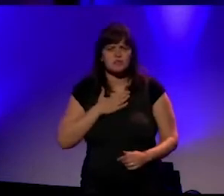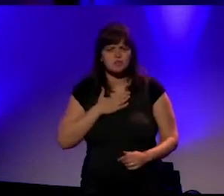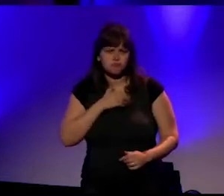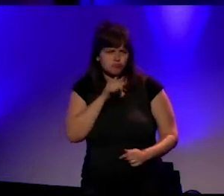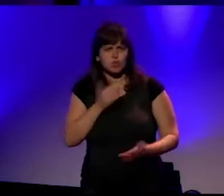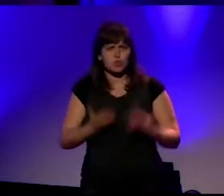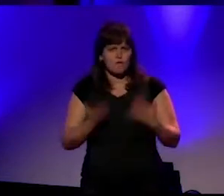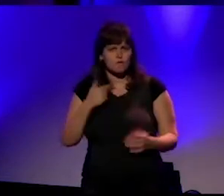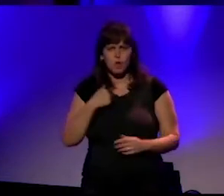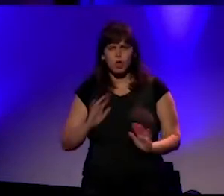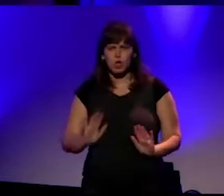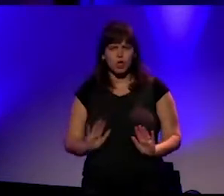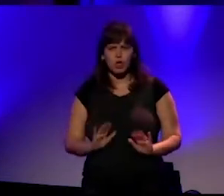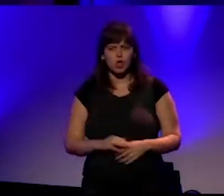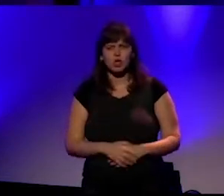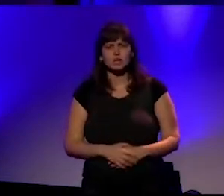twijfel ik niet aan.